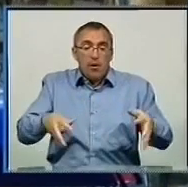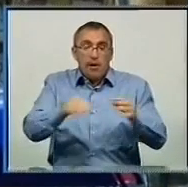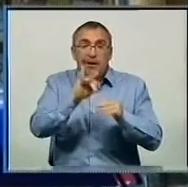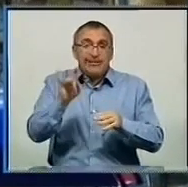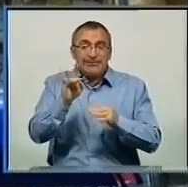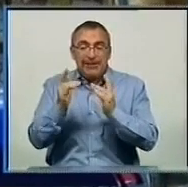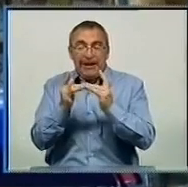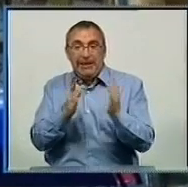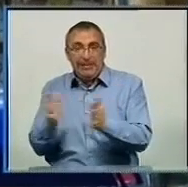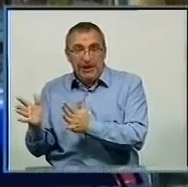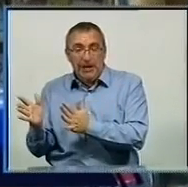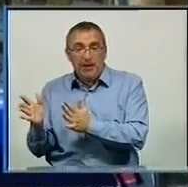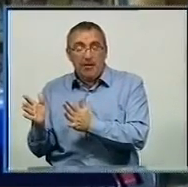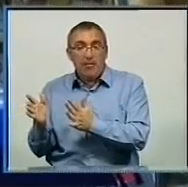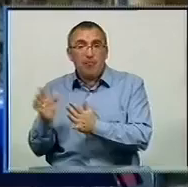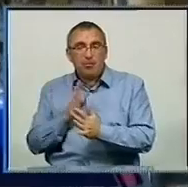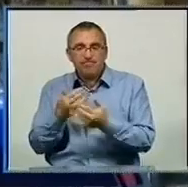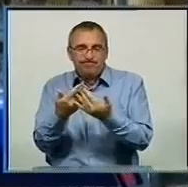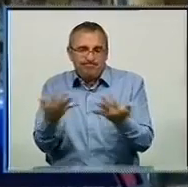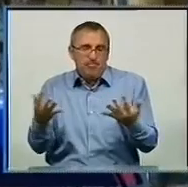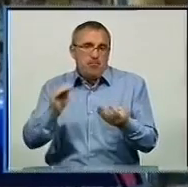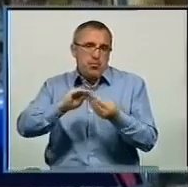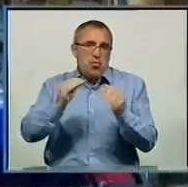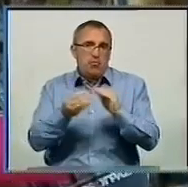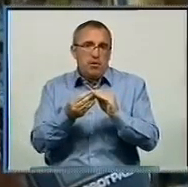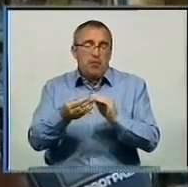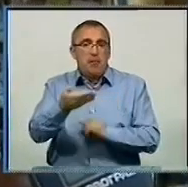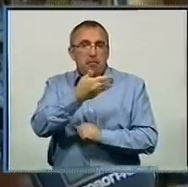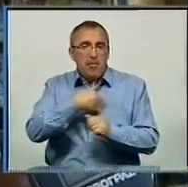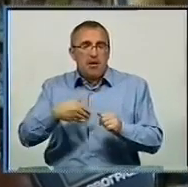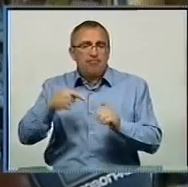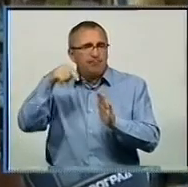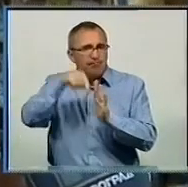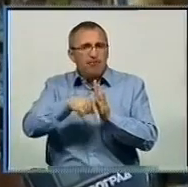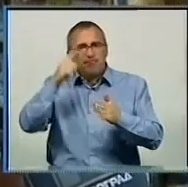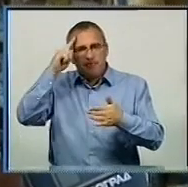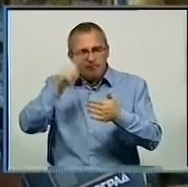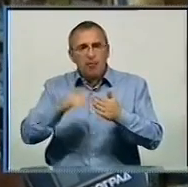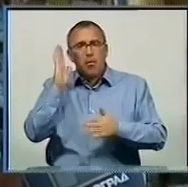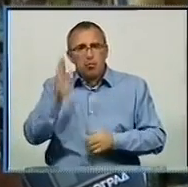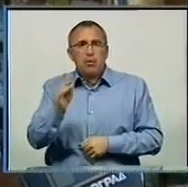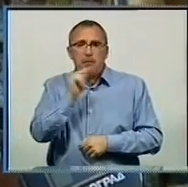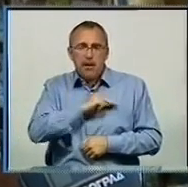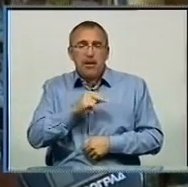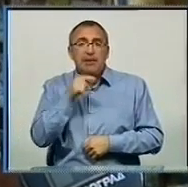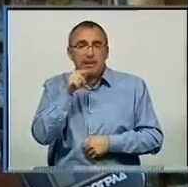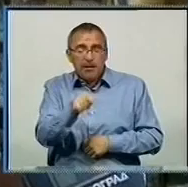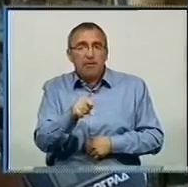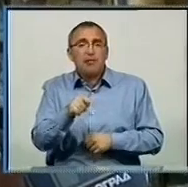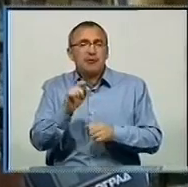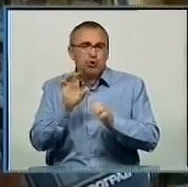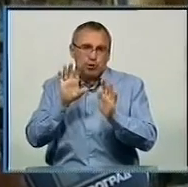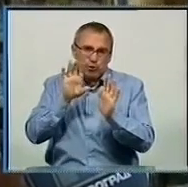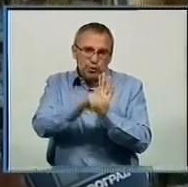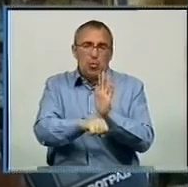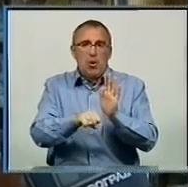інтернатів, вони мають низку проблем. Тому ми глибоко переконані і будемо працювати над тим, щоб справді здолати